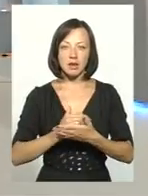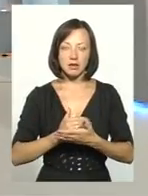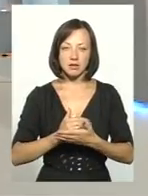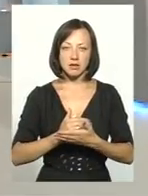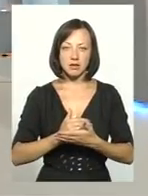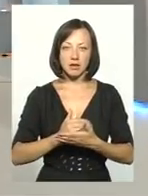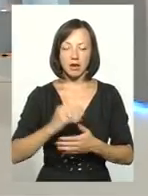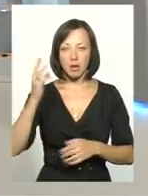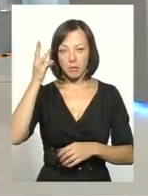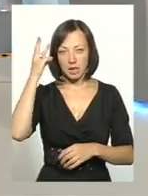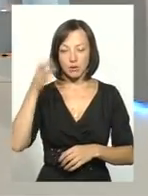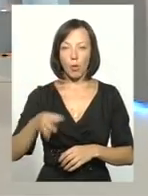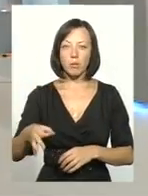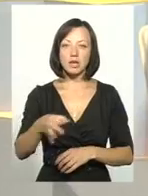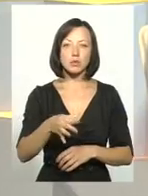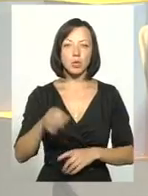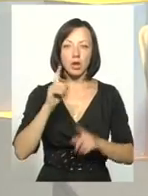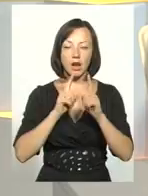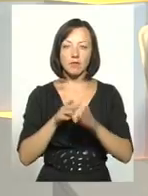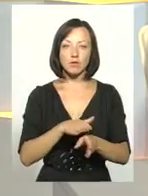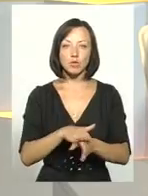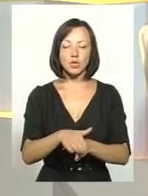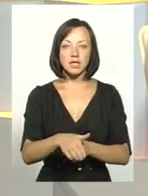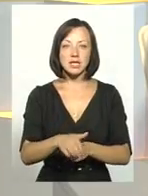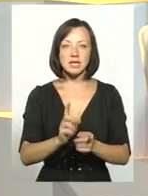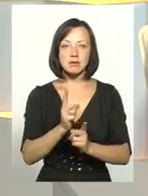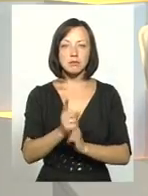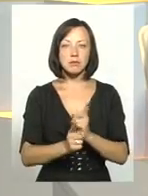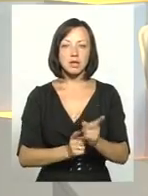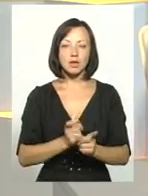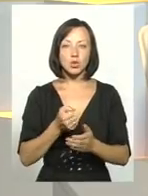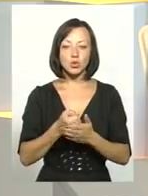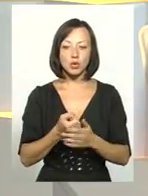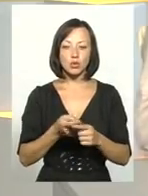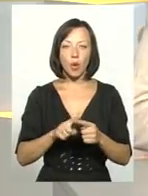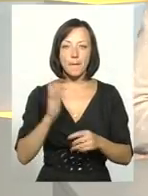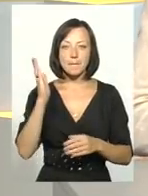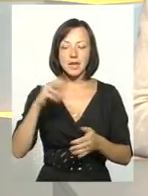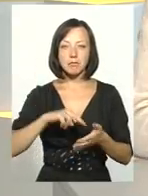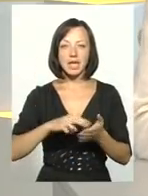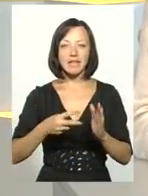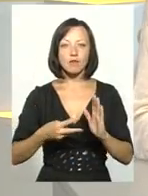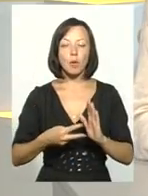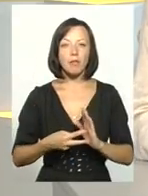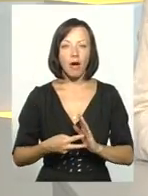Хмельницької обласної ради відбулися зміни до перспективного плану.